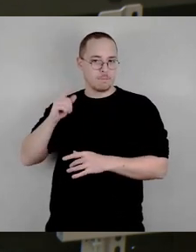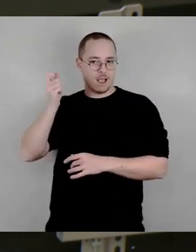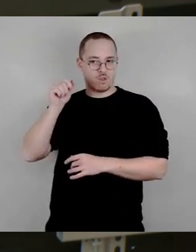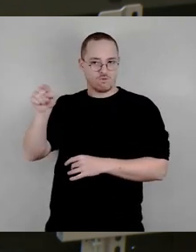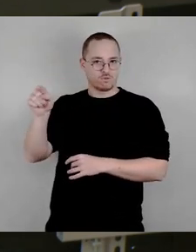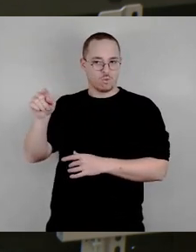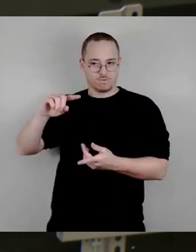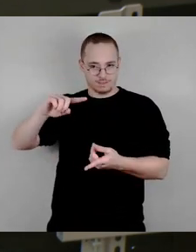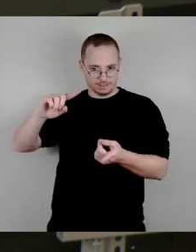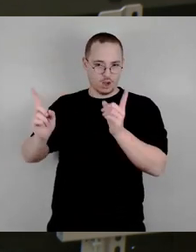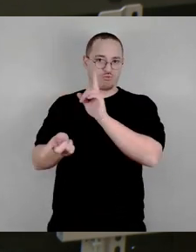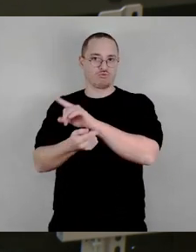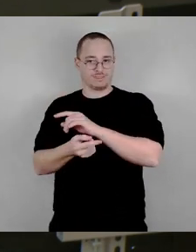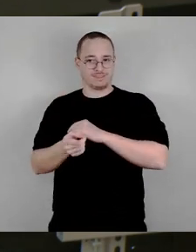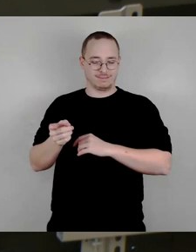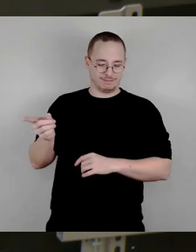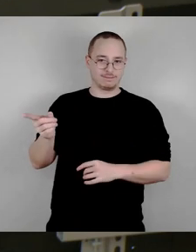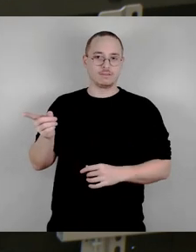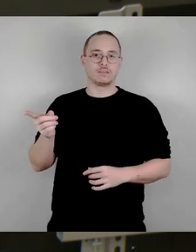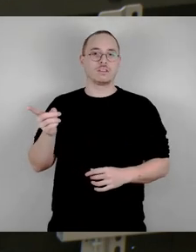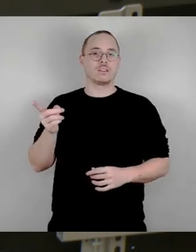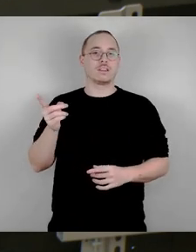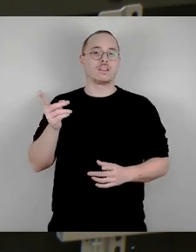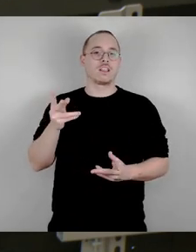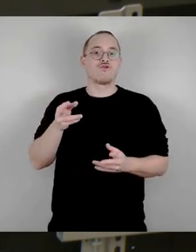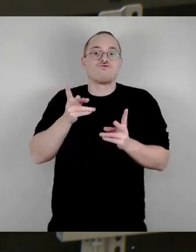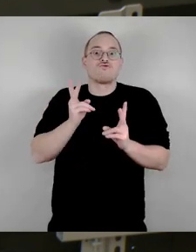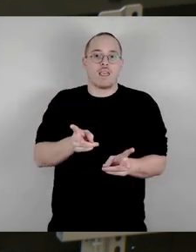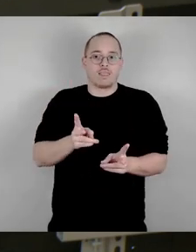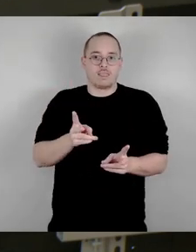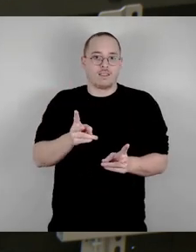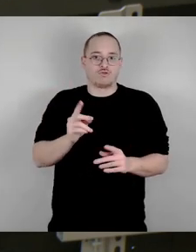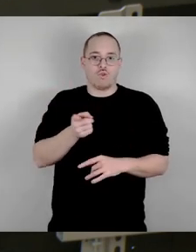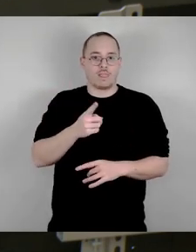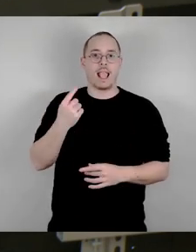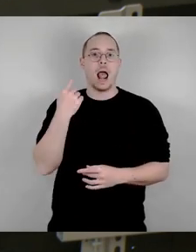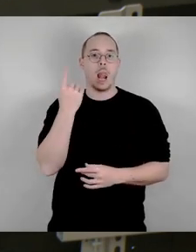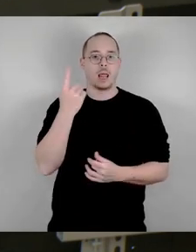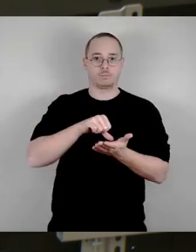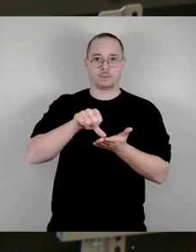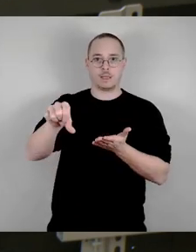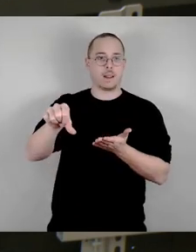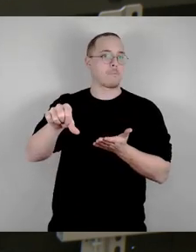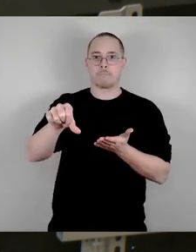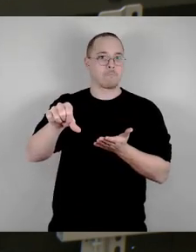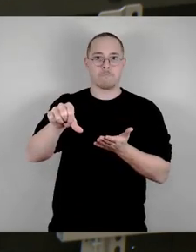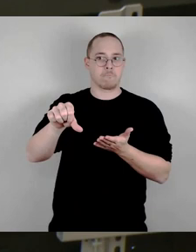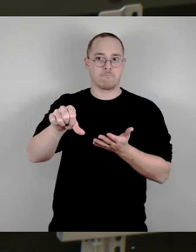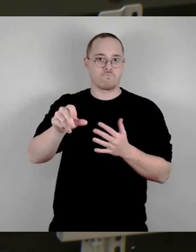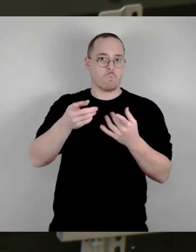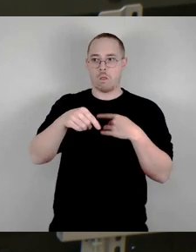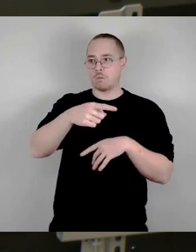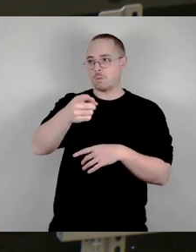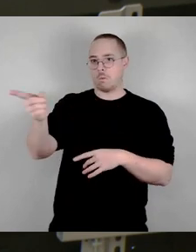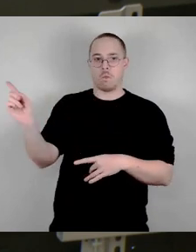Kosten für diese Gemeinbedarfseinrichtung alleine trägt. Und die anderen sind sozusagen die Gewinner